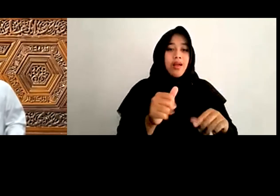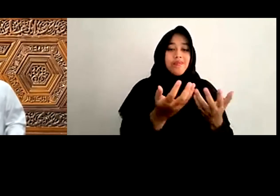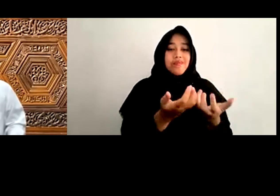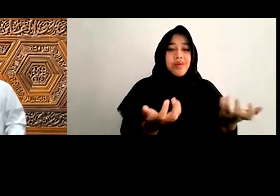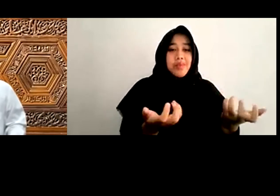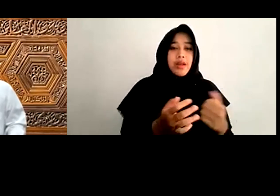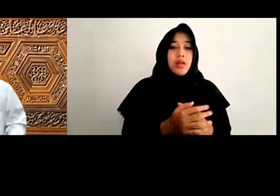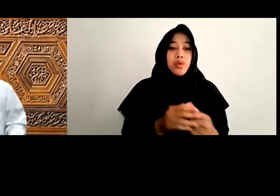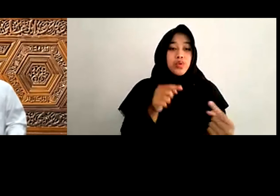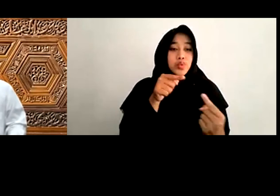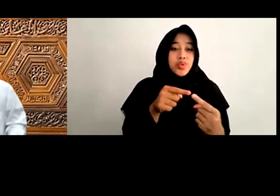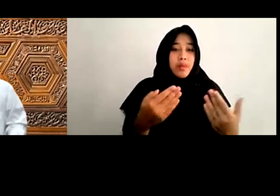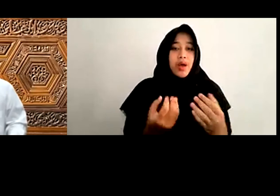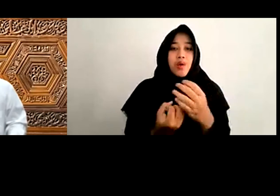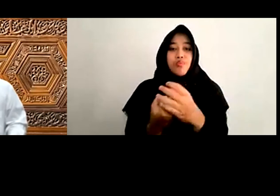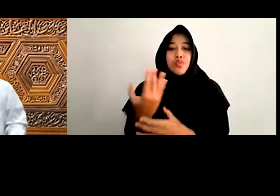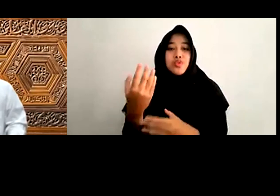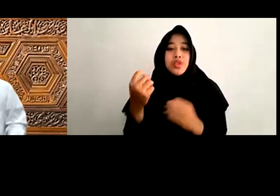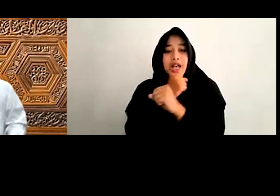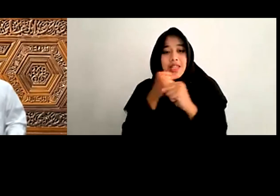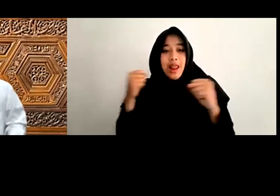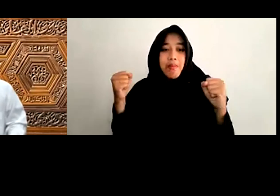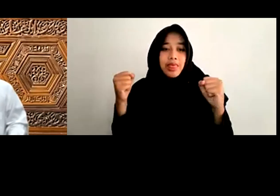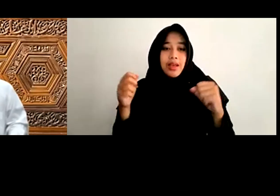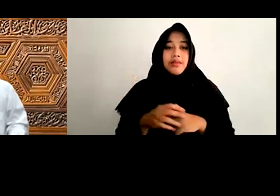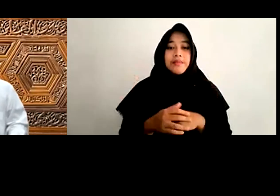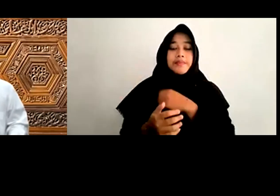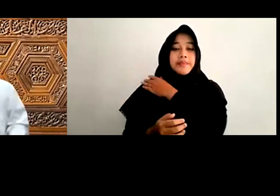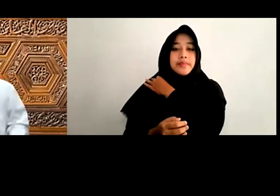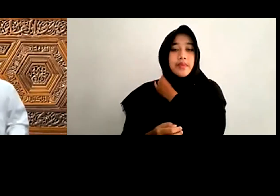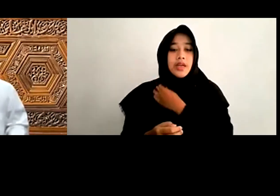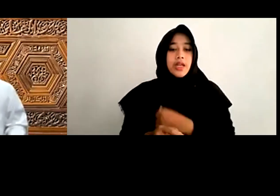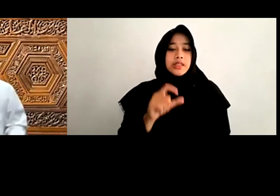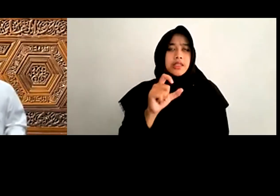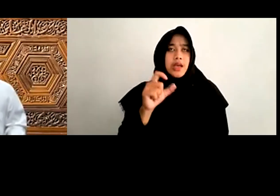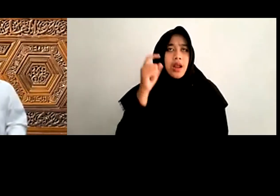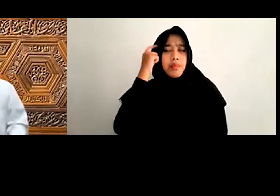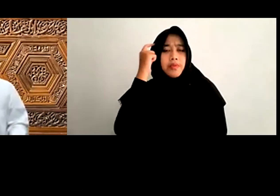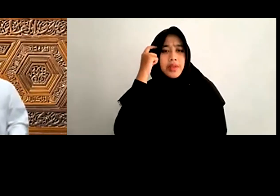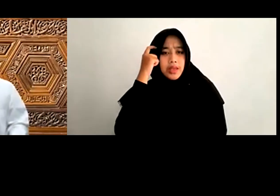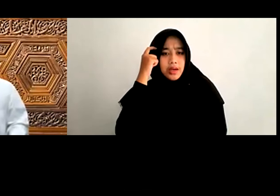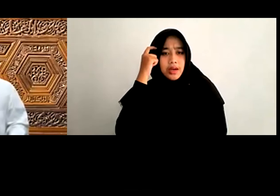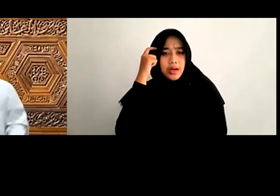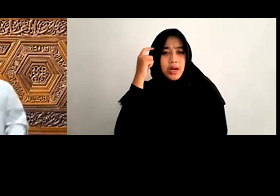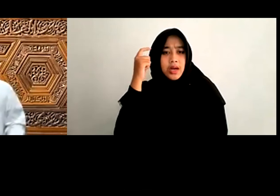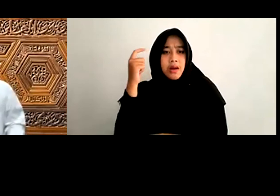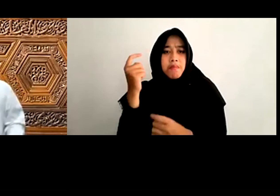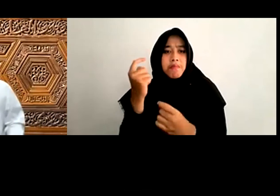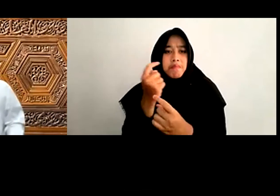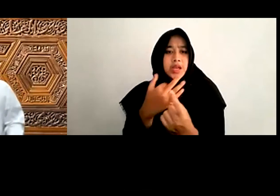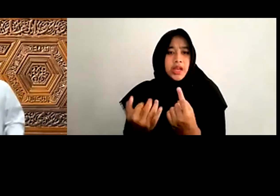Kemaslahatan Cara Cara Berfikir Mayoritas Yang telah